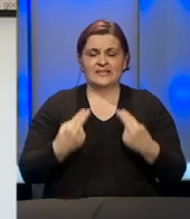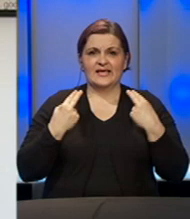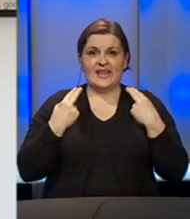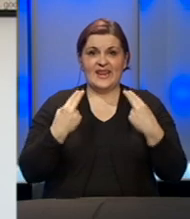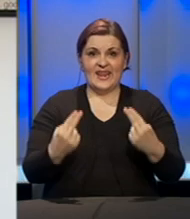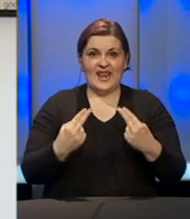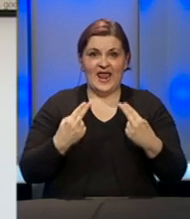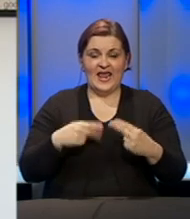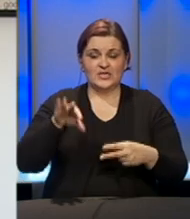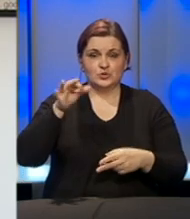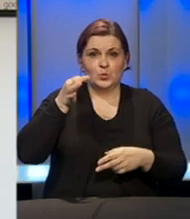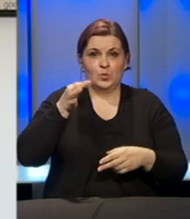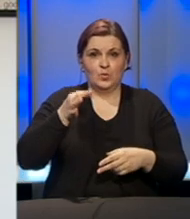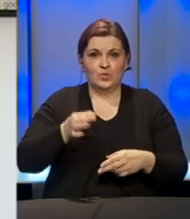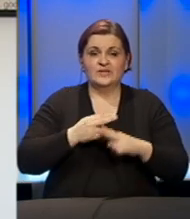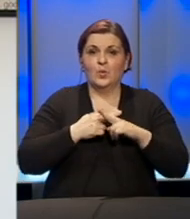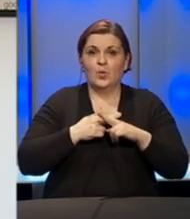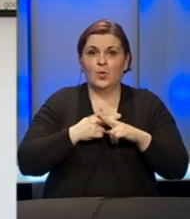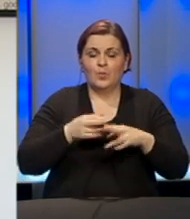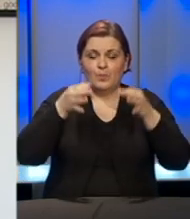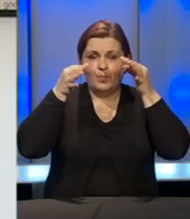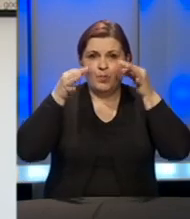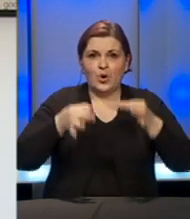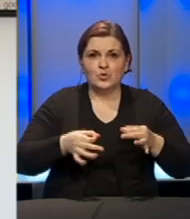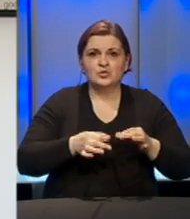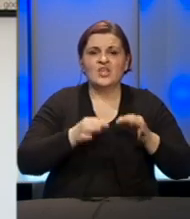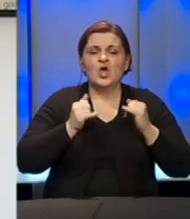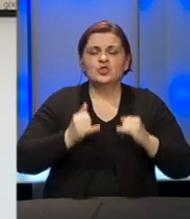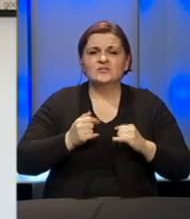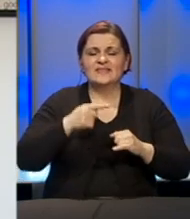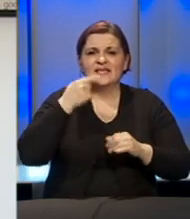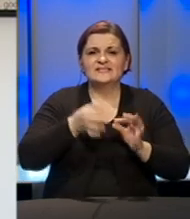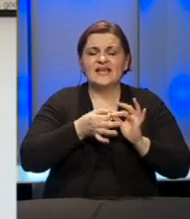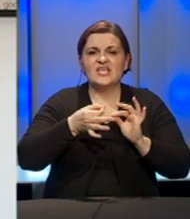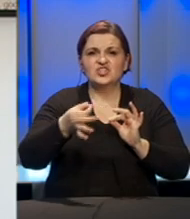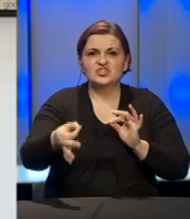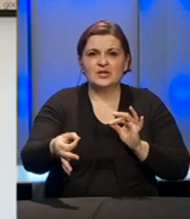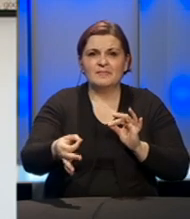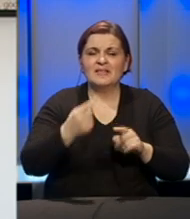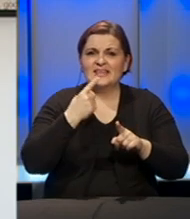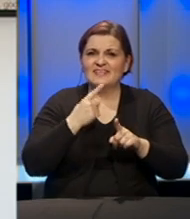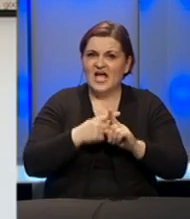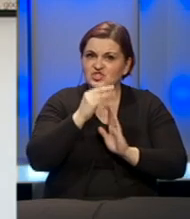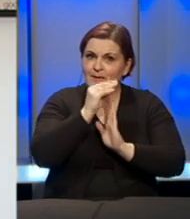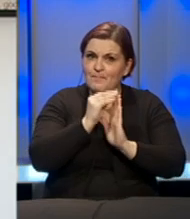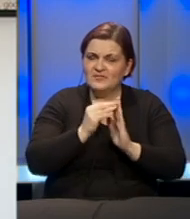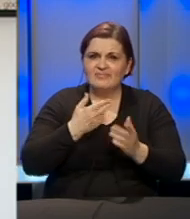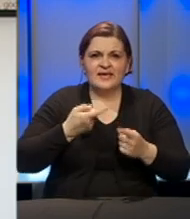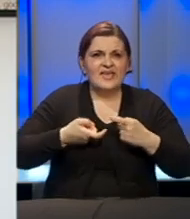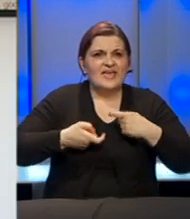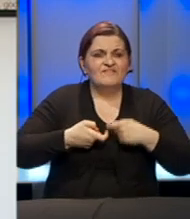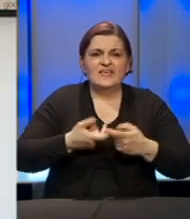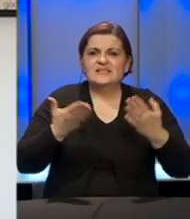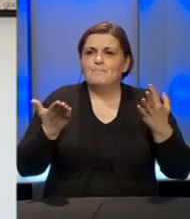stanovnici Tuzlanskog kantona u potpunosti poštuju dosadošnje izrečene mjere, da nam daju tačne podatke vezano za